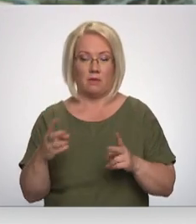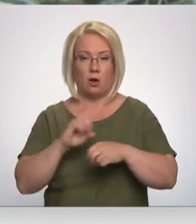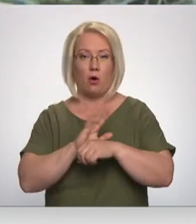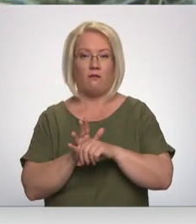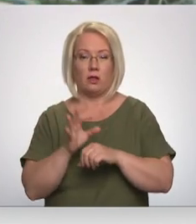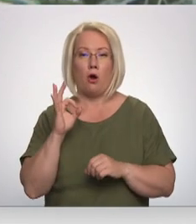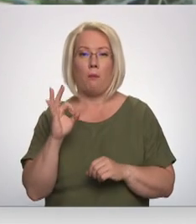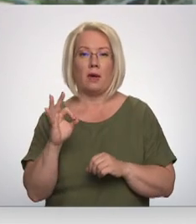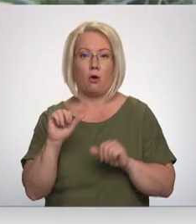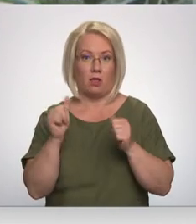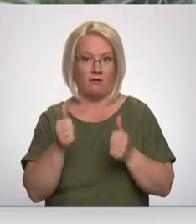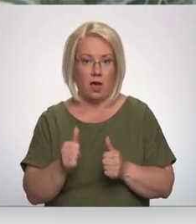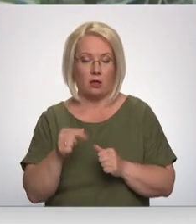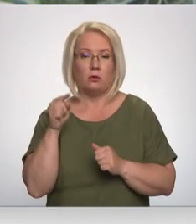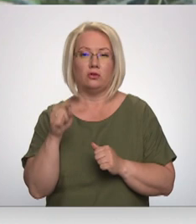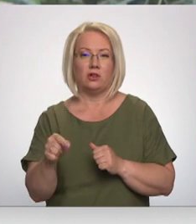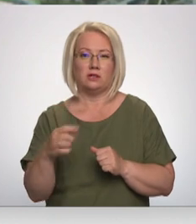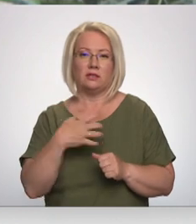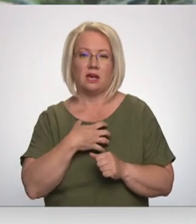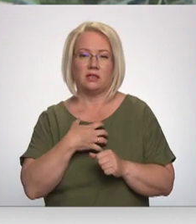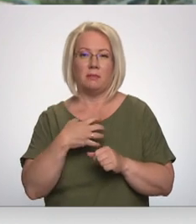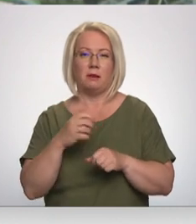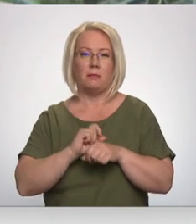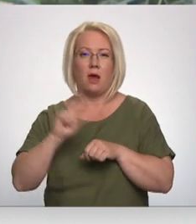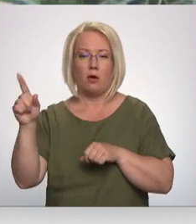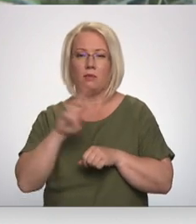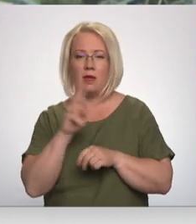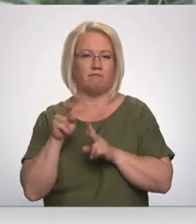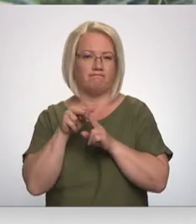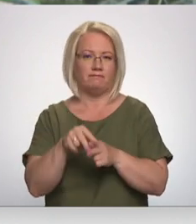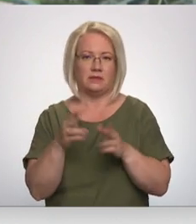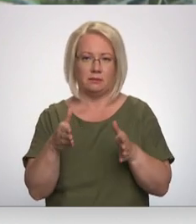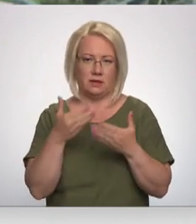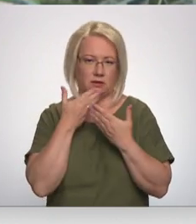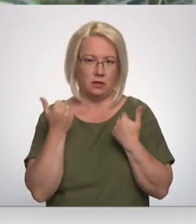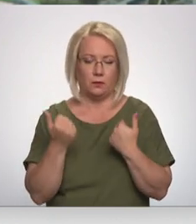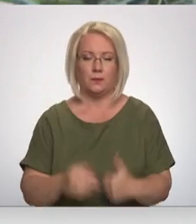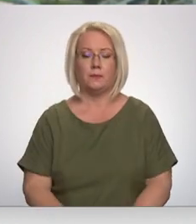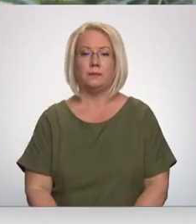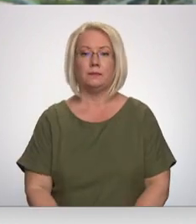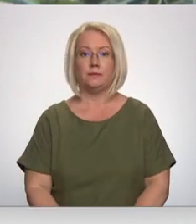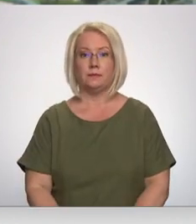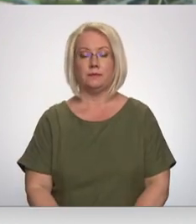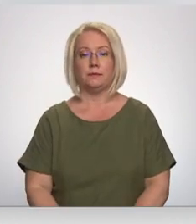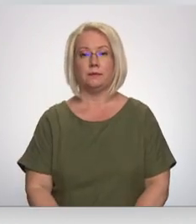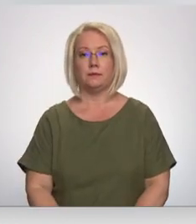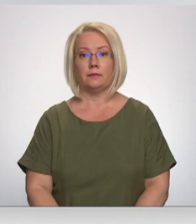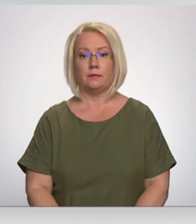omikronu paveidu, šis saslimstības pieaugums nepārslogos slimnīcas. Un par to plašāk stāsta Zānda Ozola Balode.